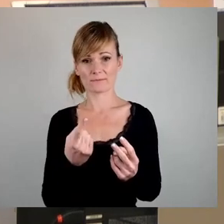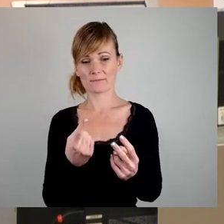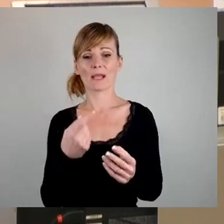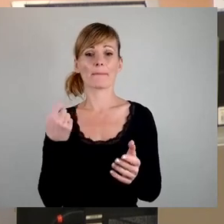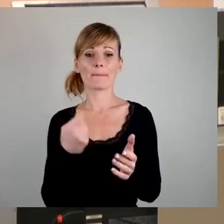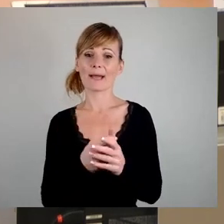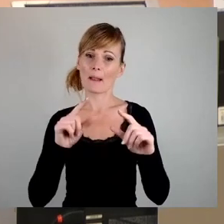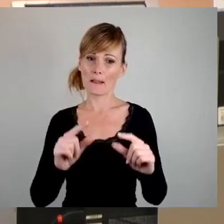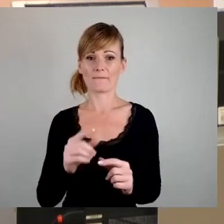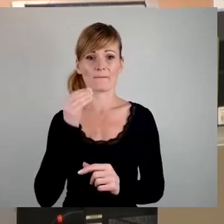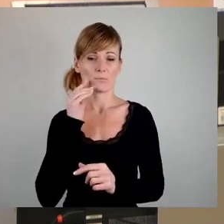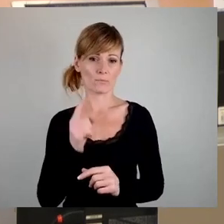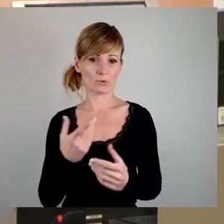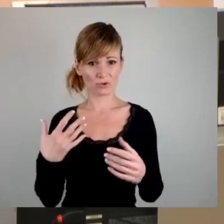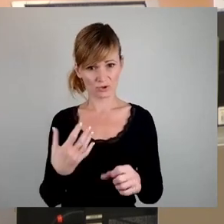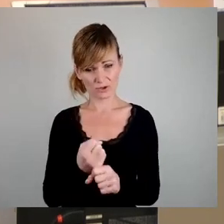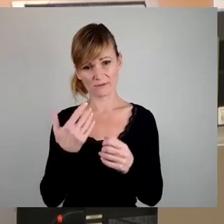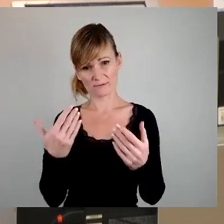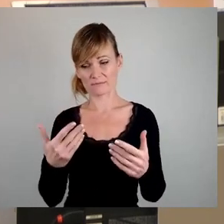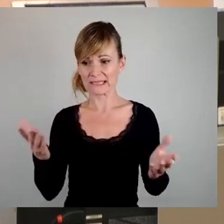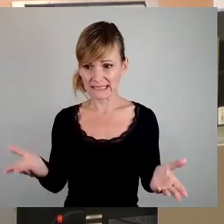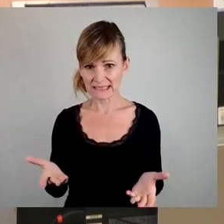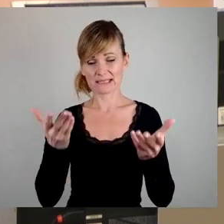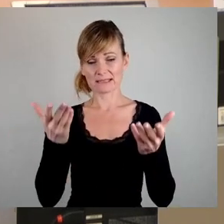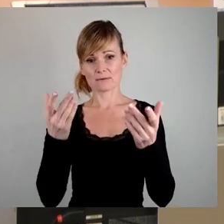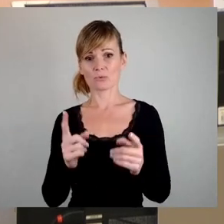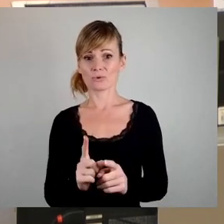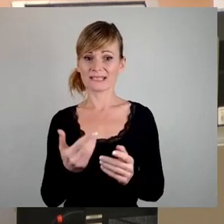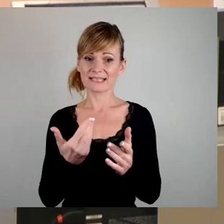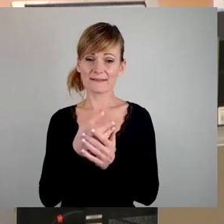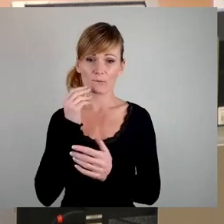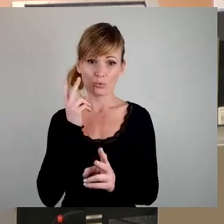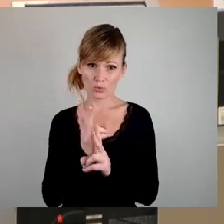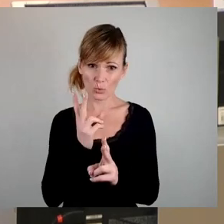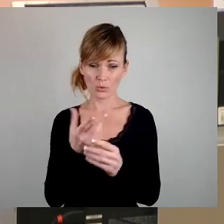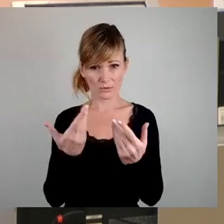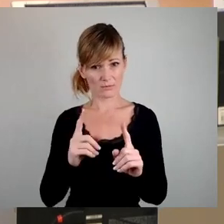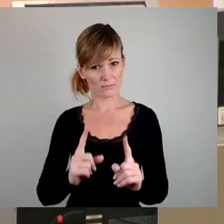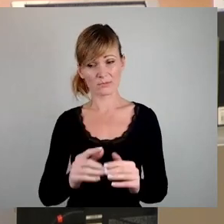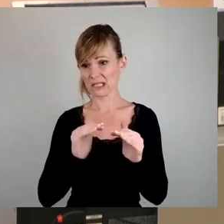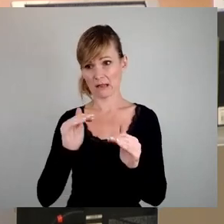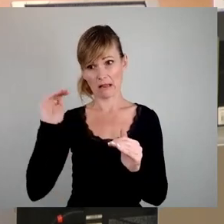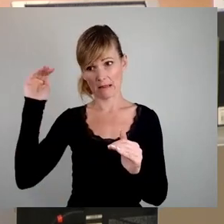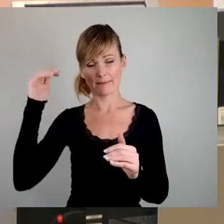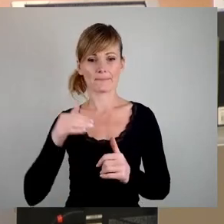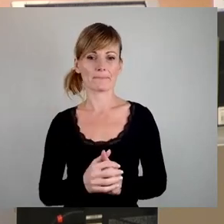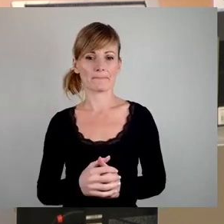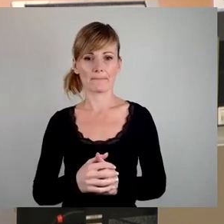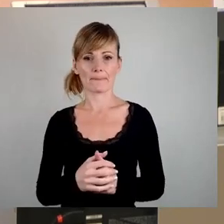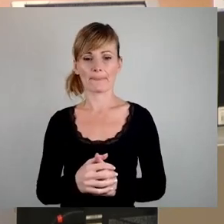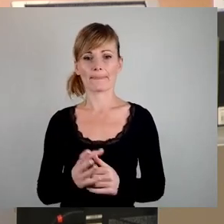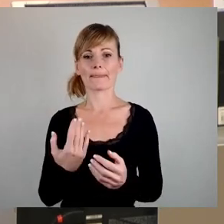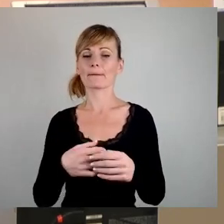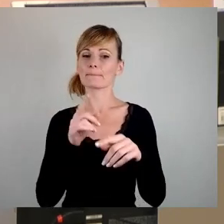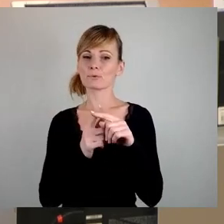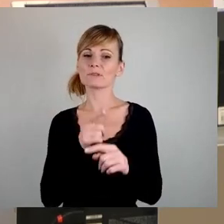Wohnungen vorantreibt und den Erhalt der preisgünstigen Wohnungen vorantreibt. Ja, ich schließe mich in positiven Worten an